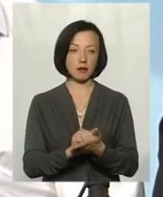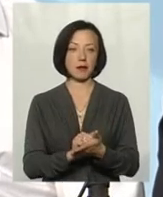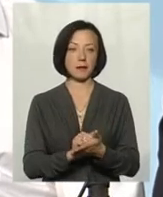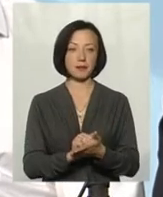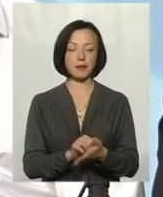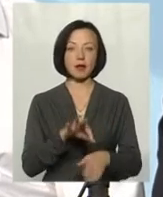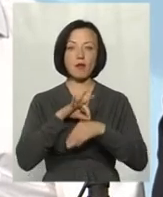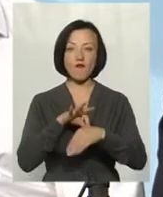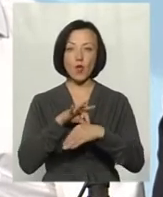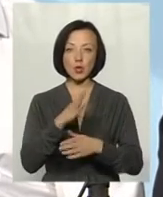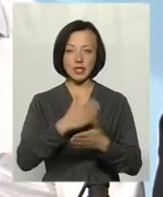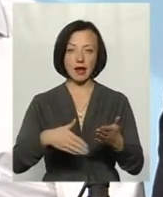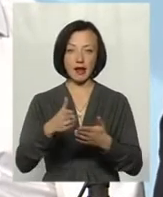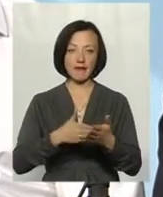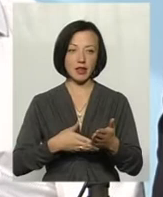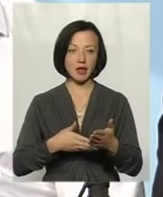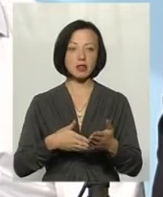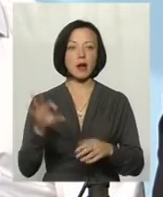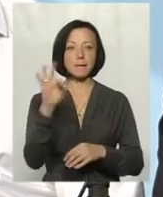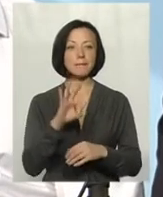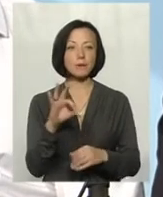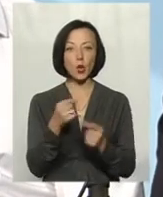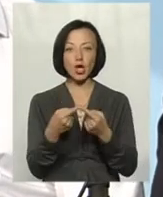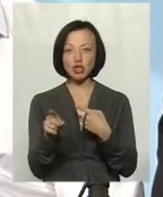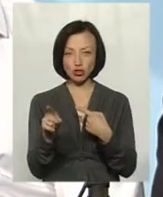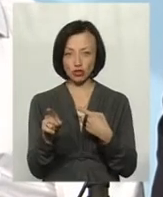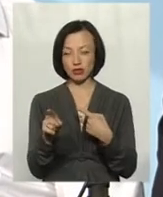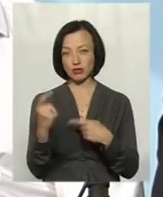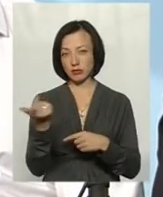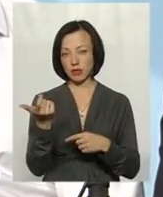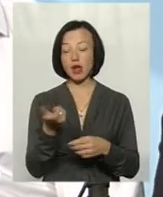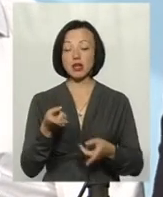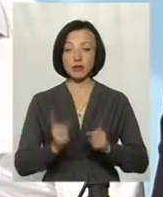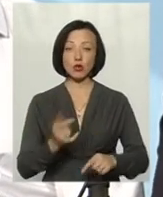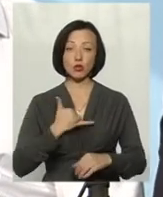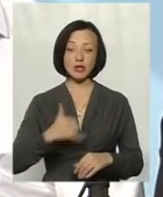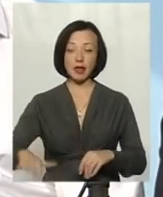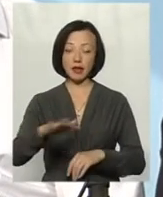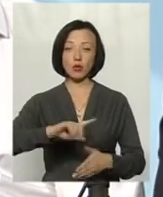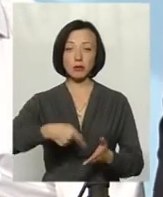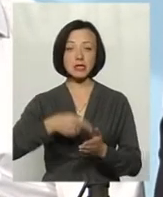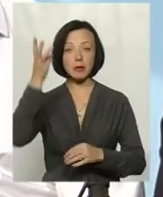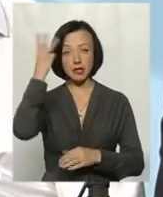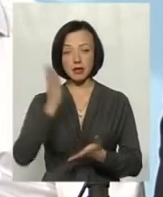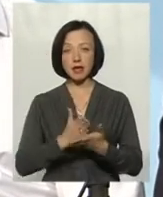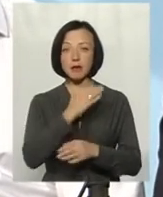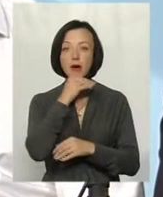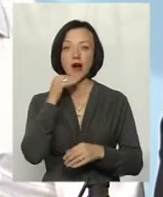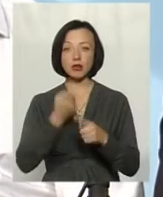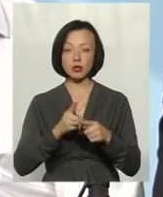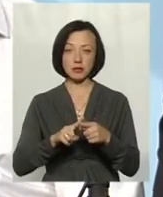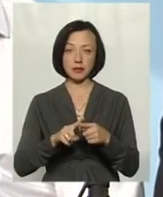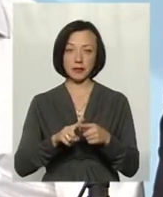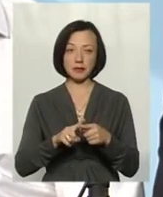проводиться її ліквідація. Що стосується інших суб'єктів господарювання, то, звичайно, у нас на території міста Хмельницького є дуже багато. Це